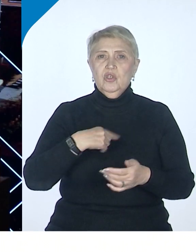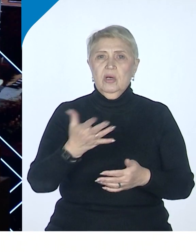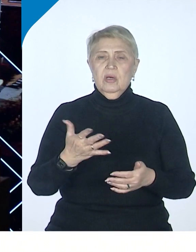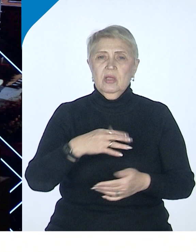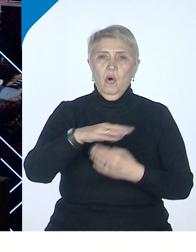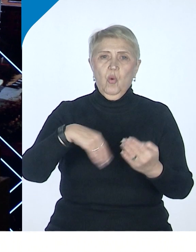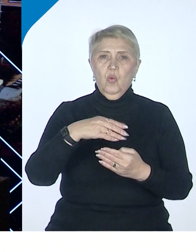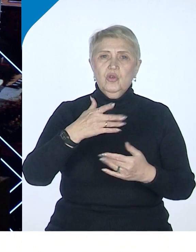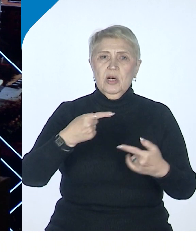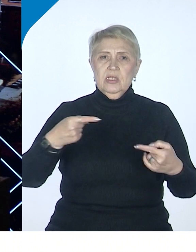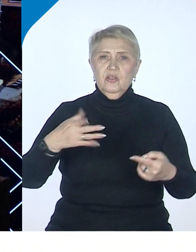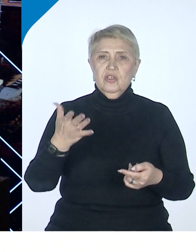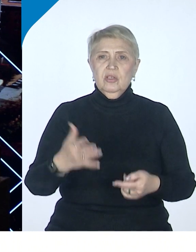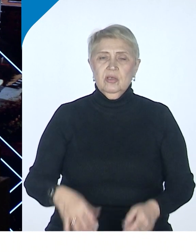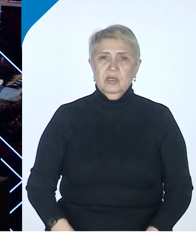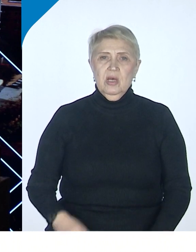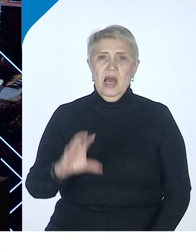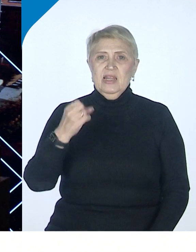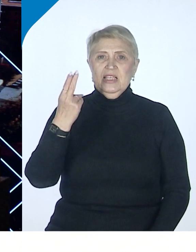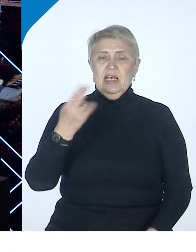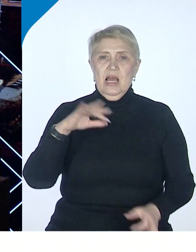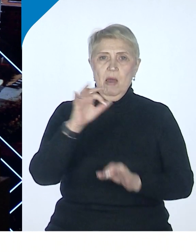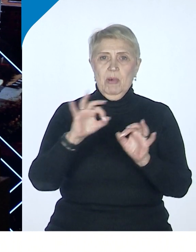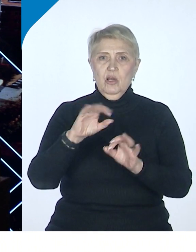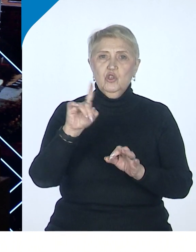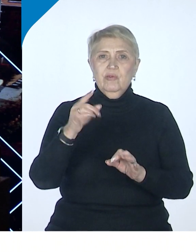национальные проекты. Чего только у нас нет.